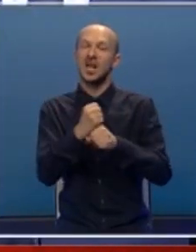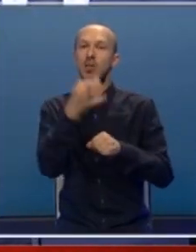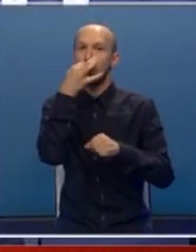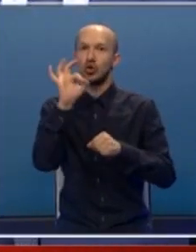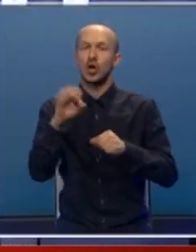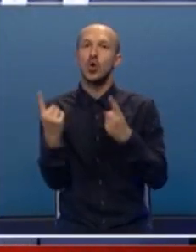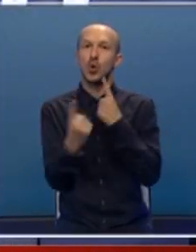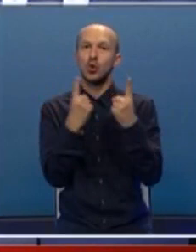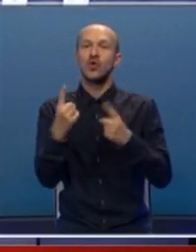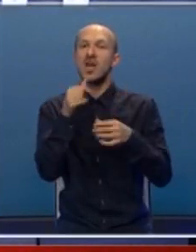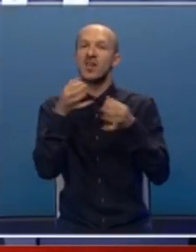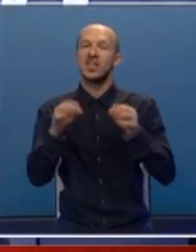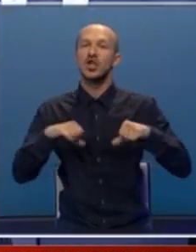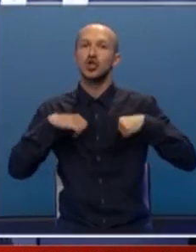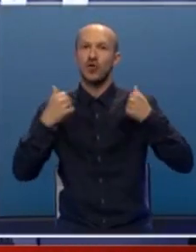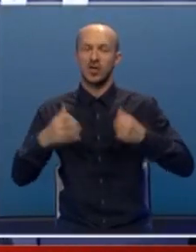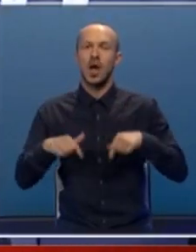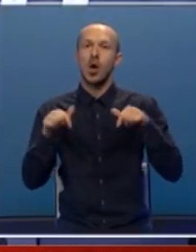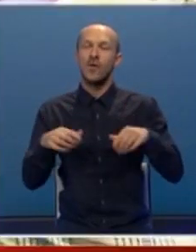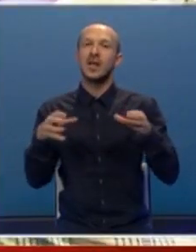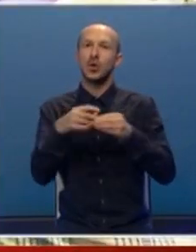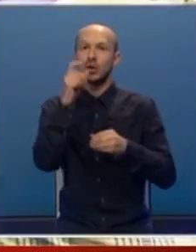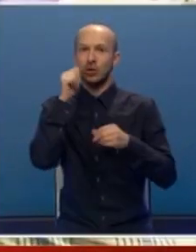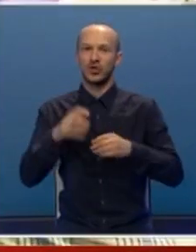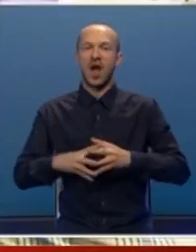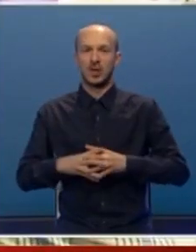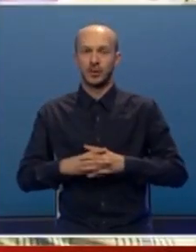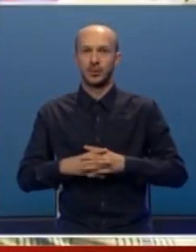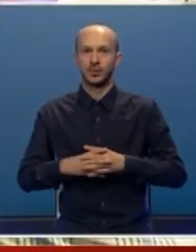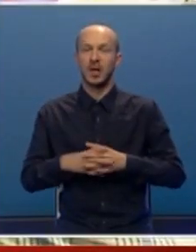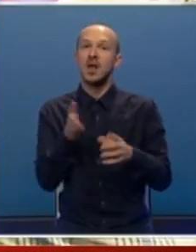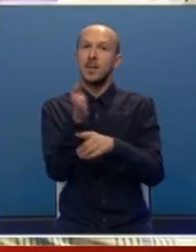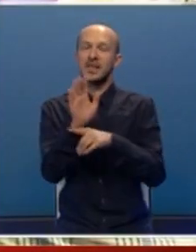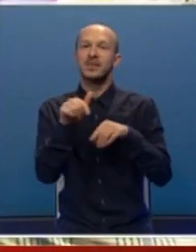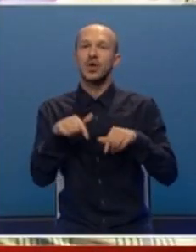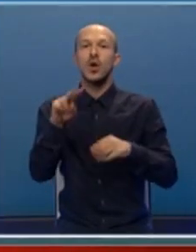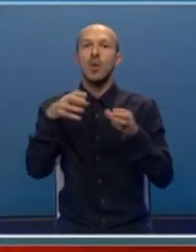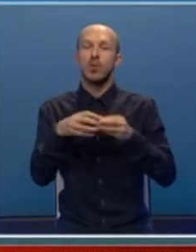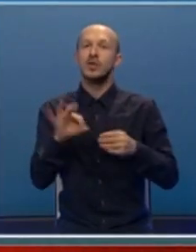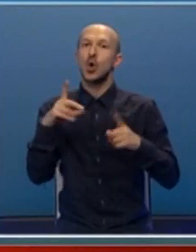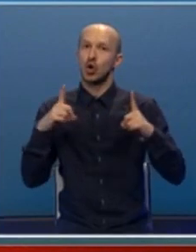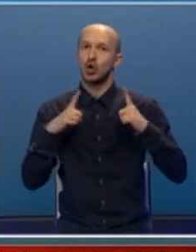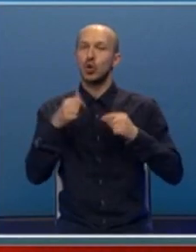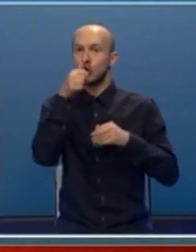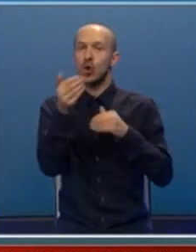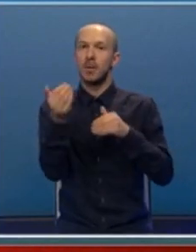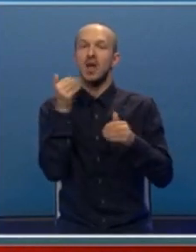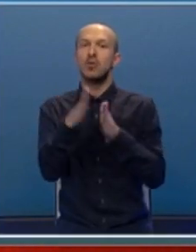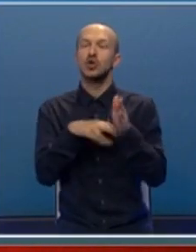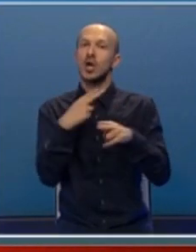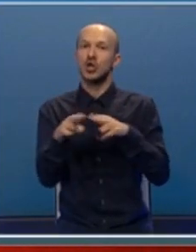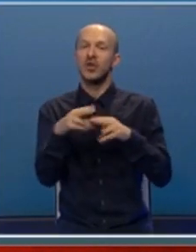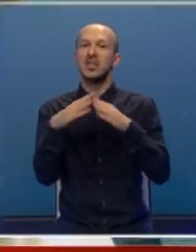poboljšanju uslova i kvaliteta života ove kategorije stanovništva. Predstavnici ove populacije očekuju da se što prije počne